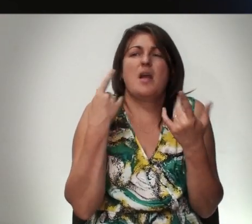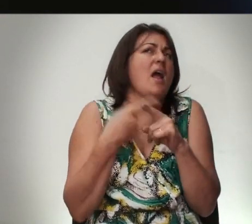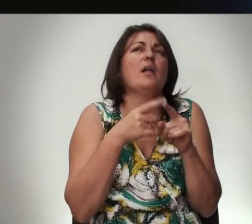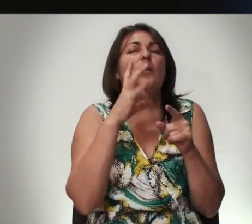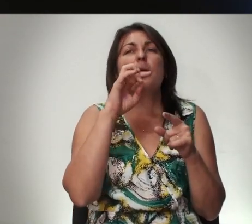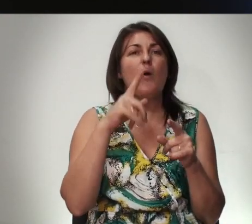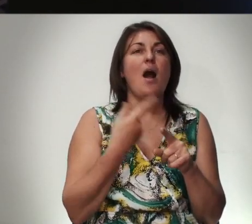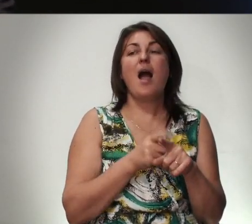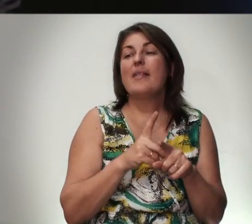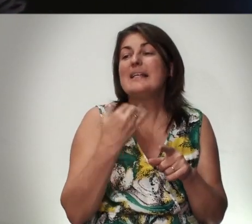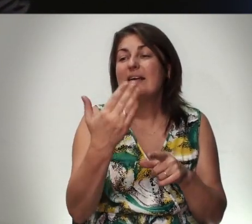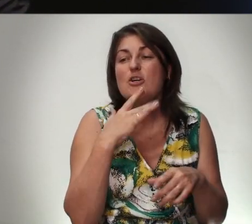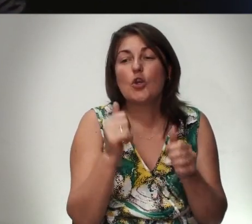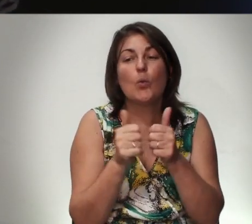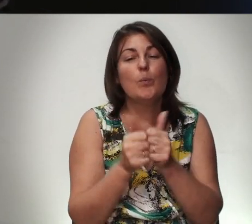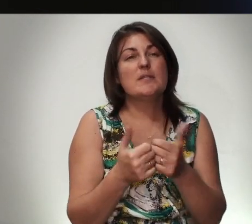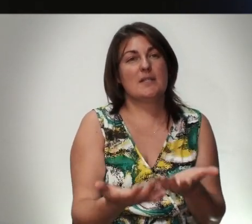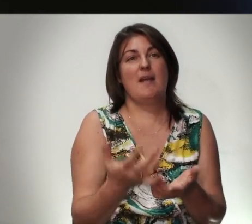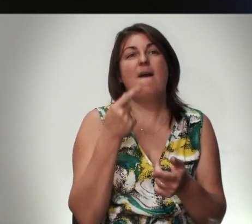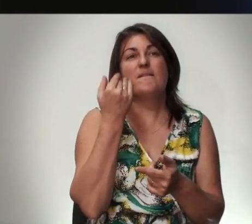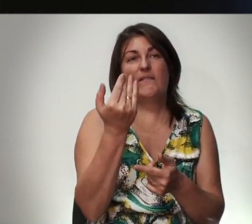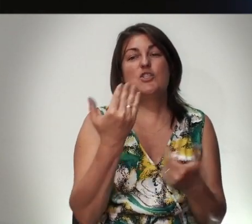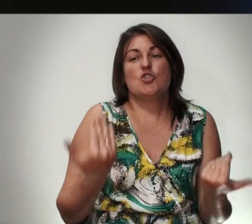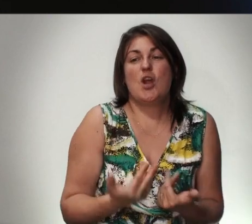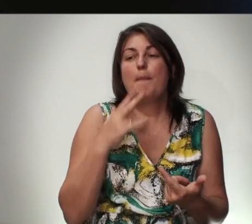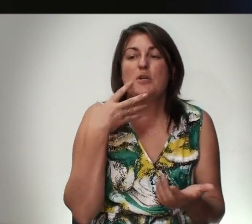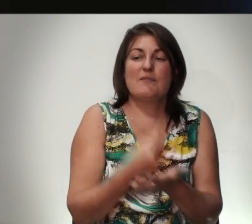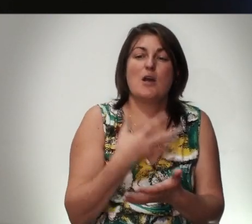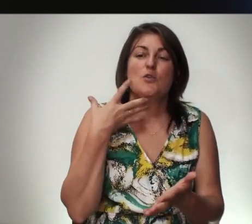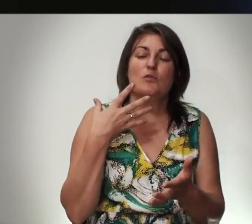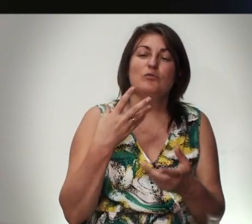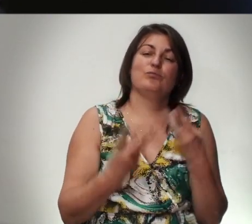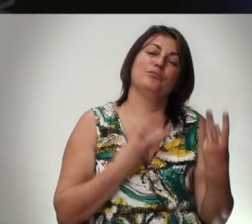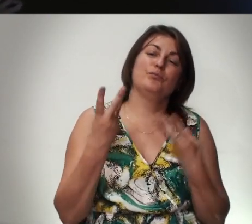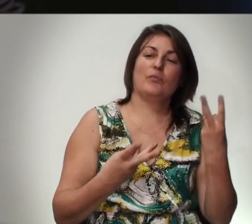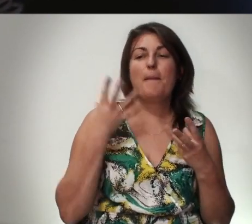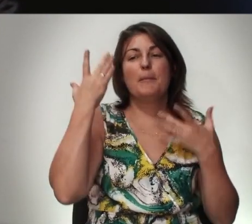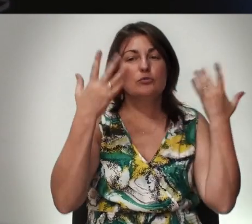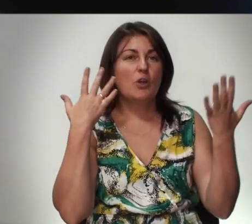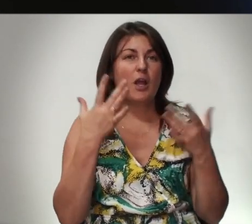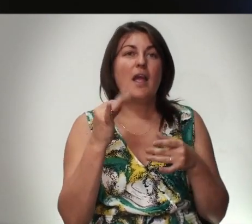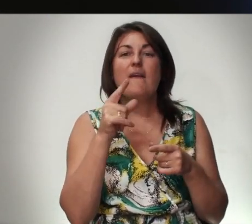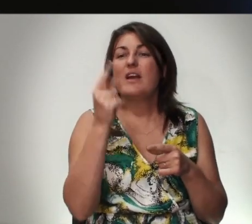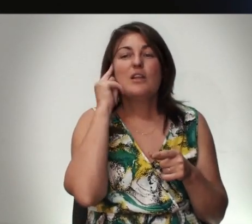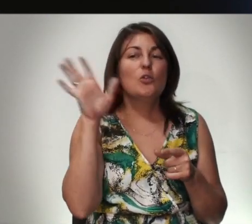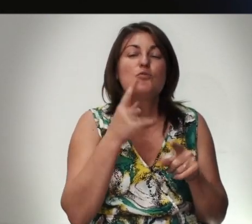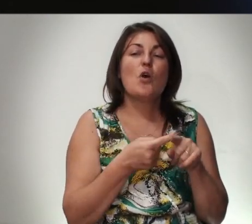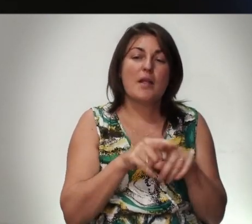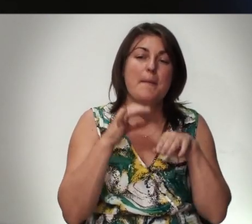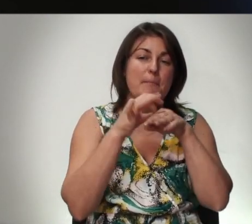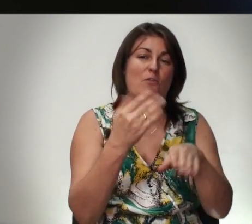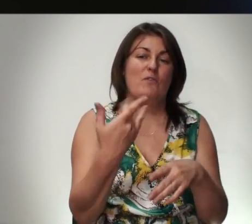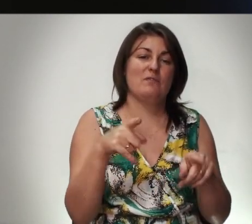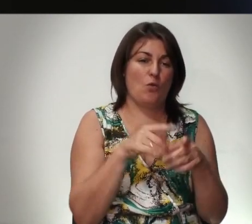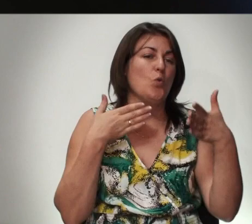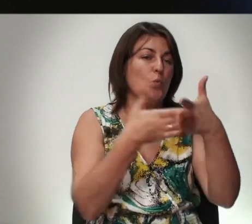Это Не Бог Это Из-за Вашей Глупости Вы Жили По Своим Собственным Похотям И Мышлениям И Вы Не Думали Что Это Приведет